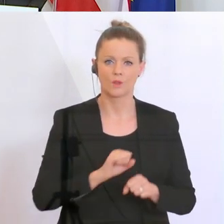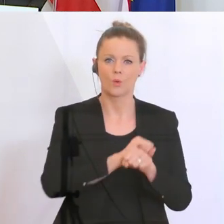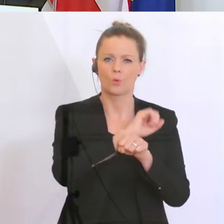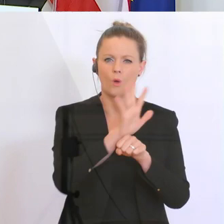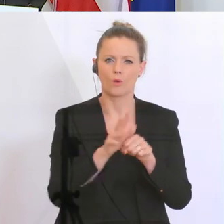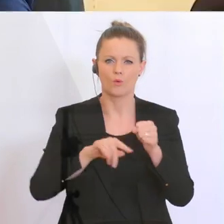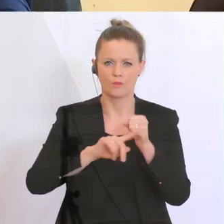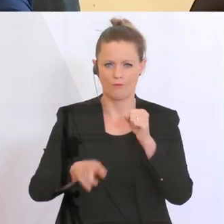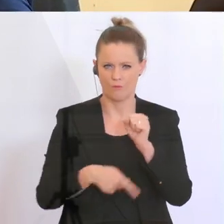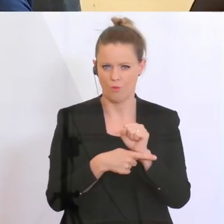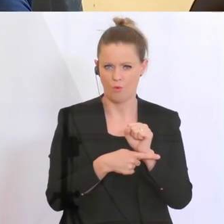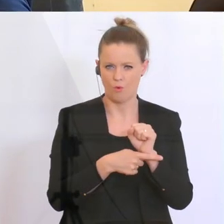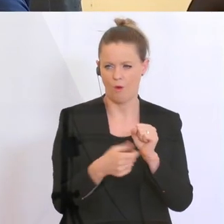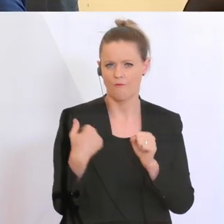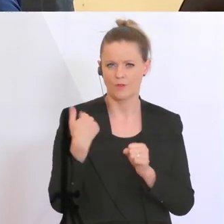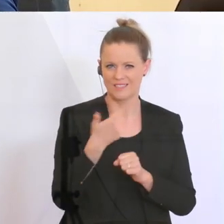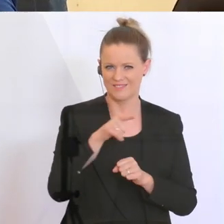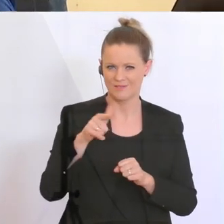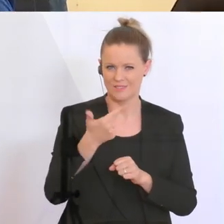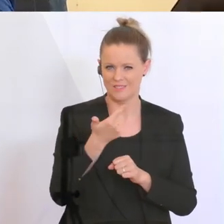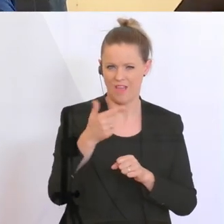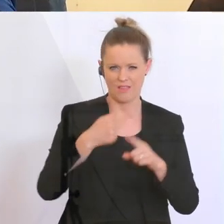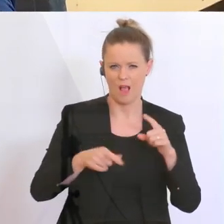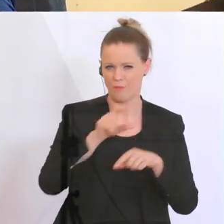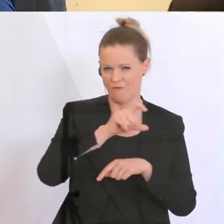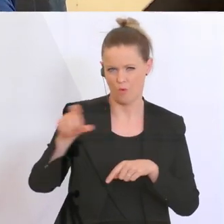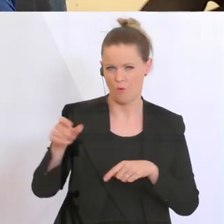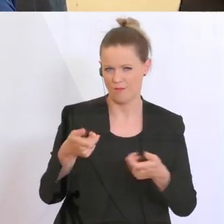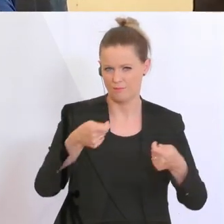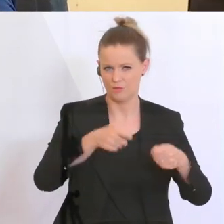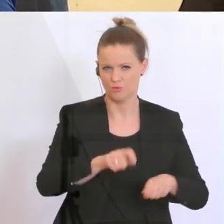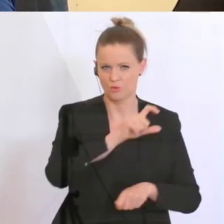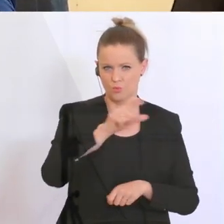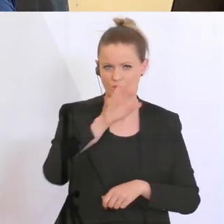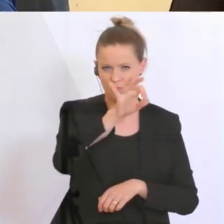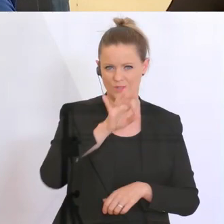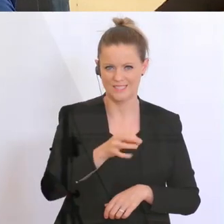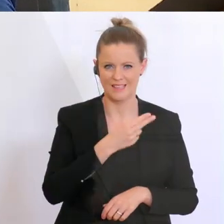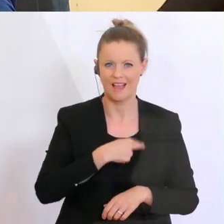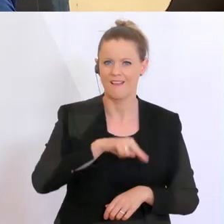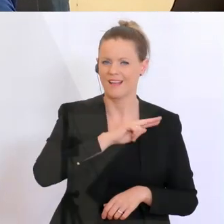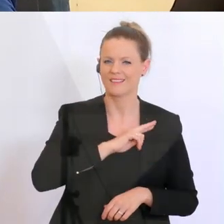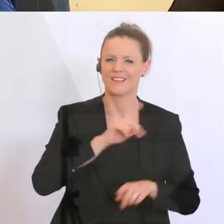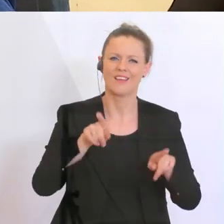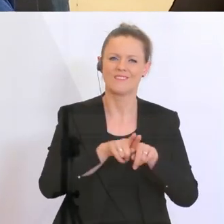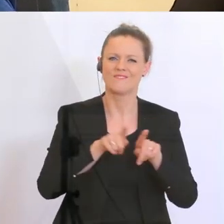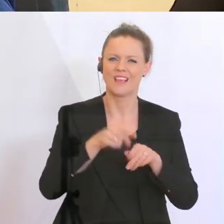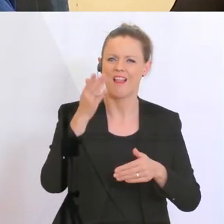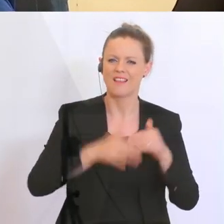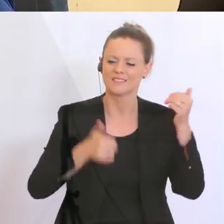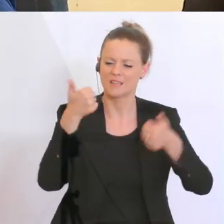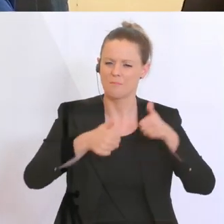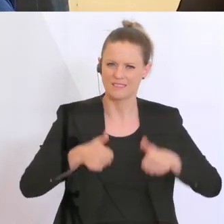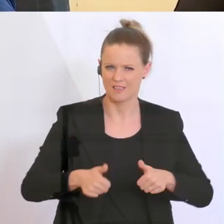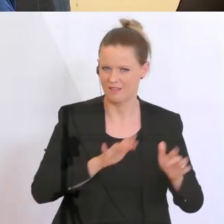-Fonds, der wurde vor ungefähr zweieinhalb Wochen im Nationalrat beschlossen. Jetzt gibt es mit diesen 100%-Garantien den letzten Baustein sozusagen. Sie haben gesagt, es muss